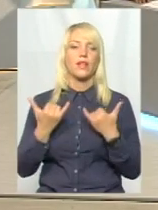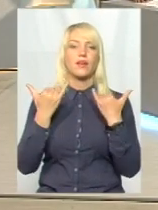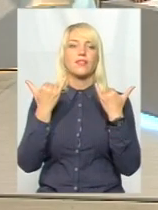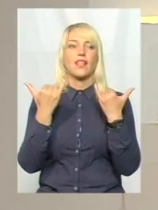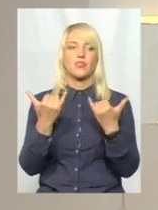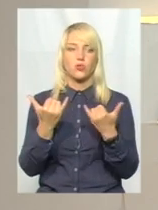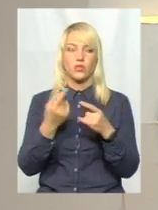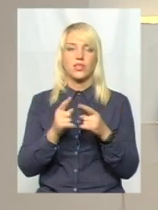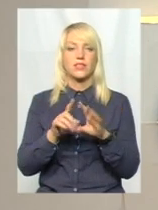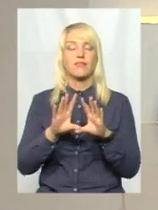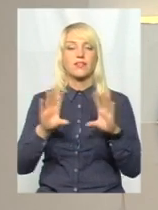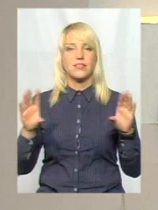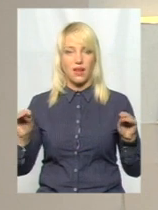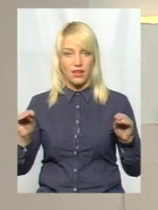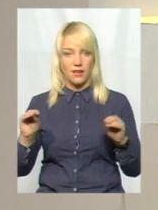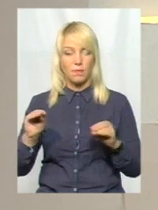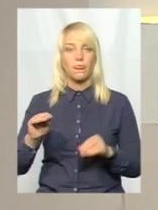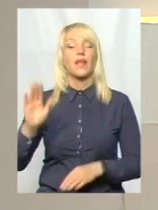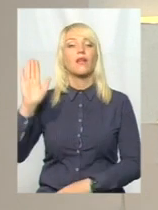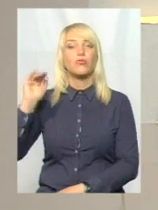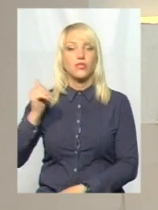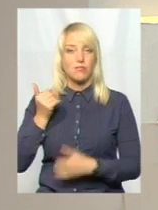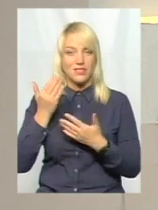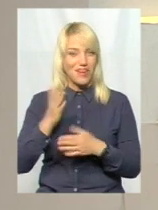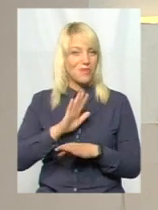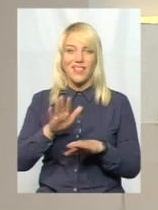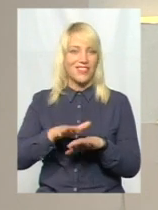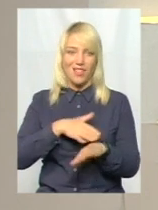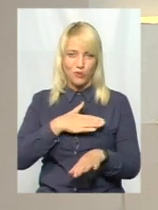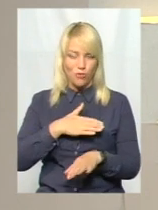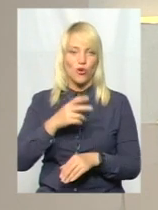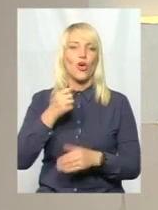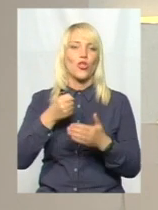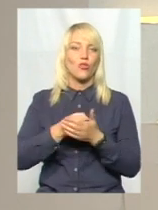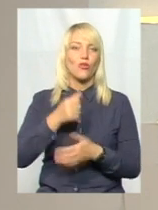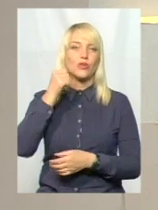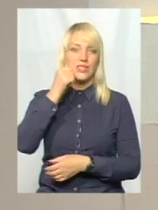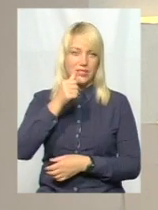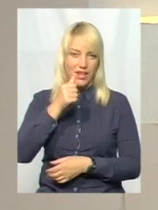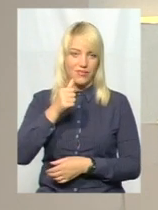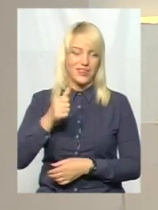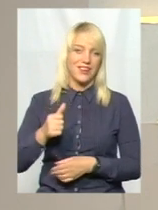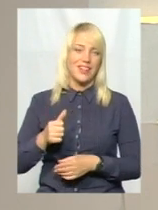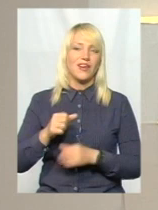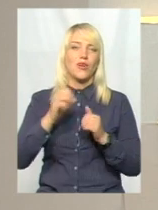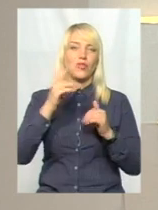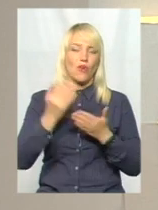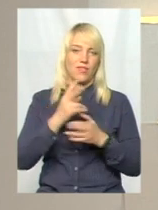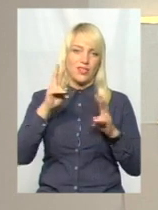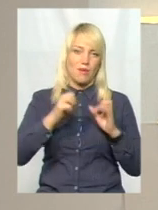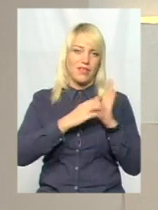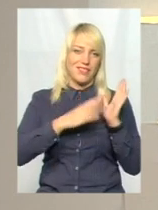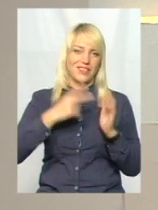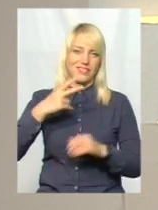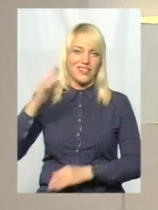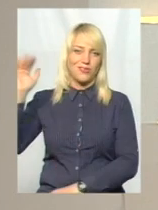це все. Ми прощаємося, але ненадовго. Вже завтра нова тема дня о 19.20 на каналі